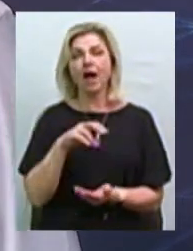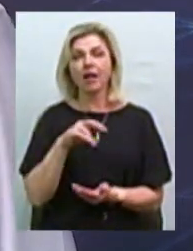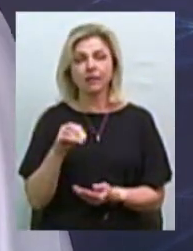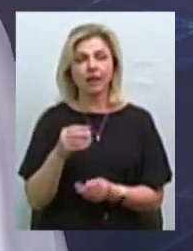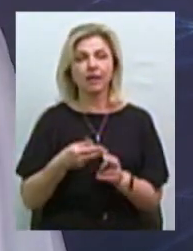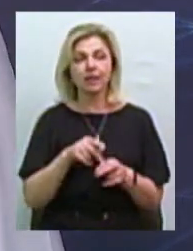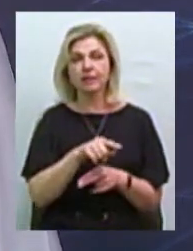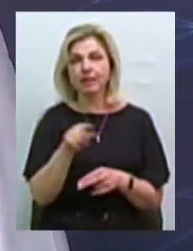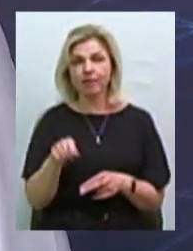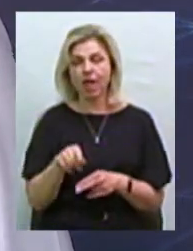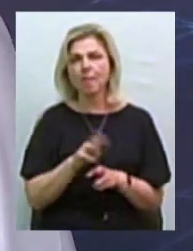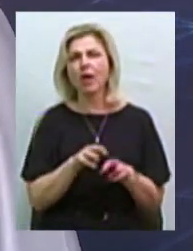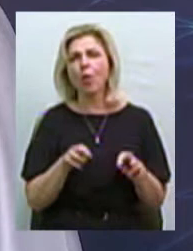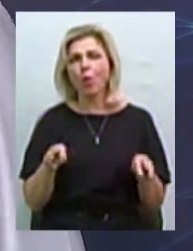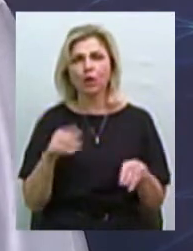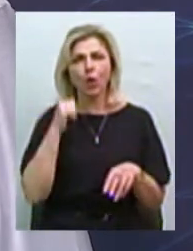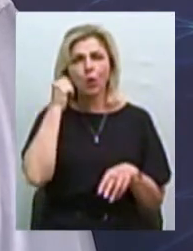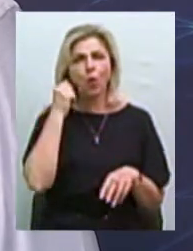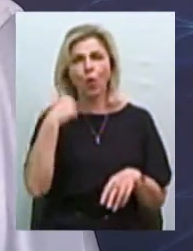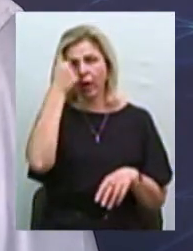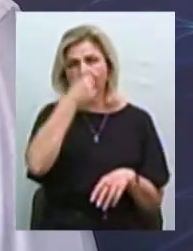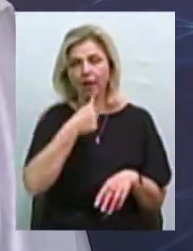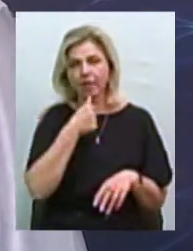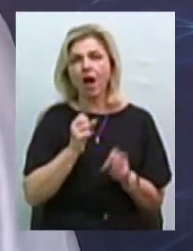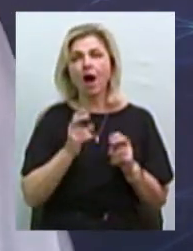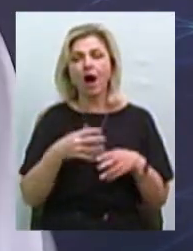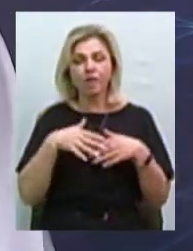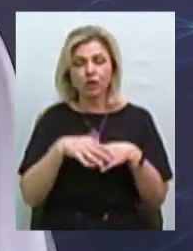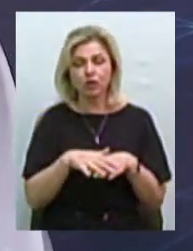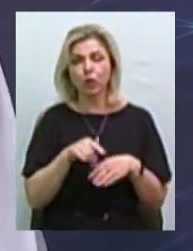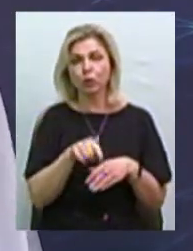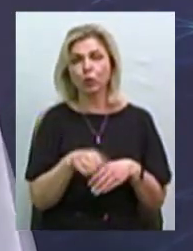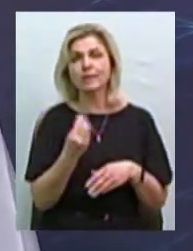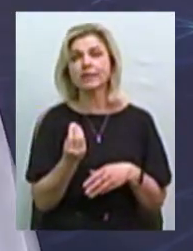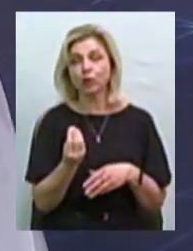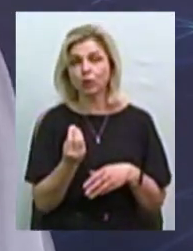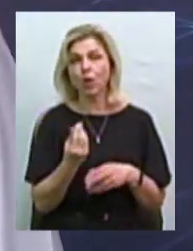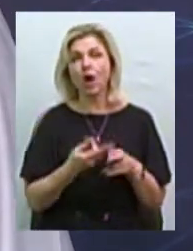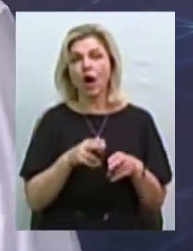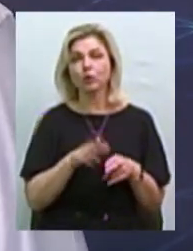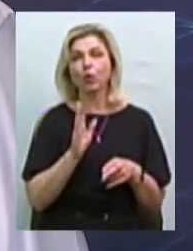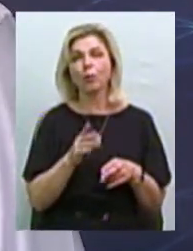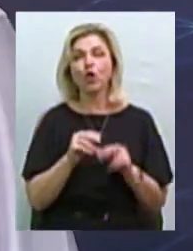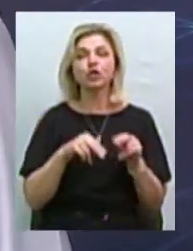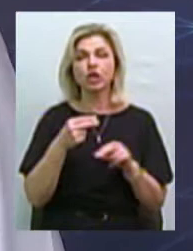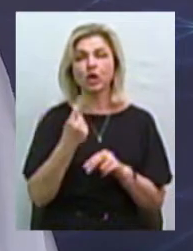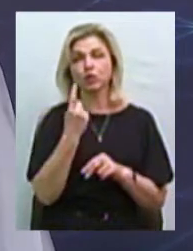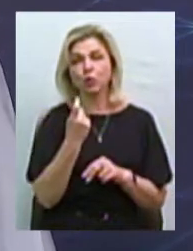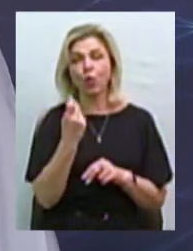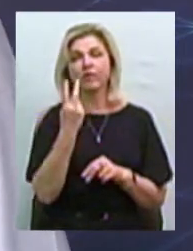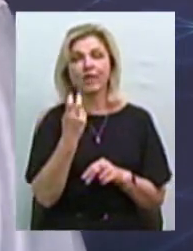мільйонами років. Як вирахувати ту ціну, яка буде за 100 років, 200 років.